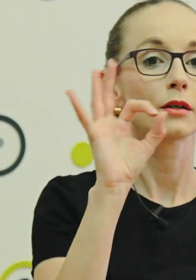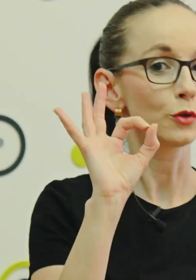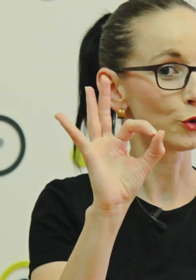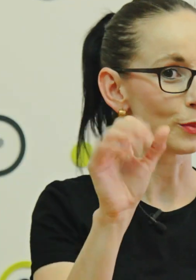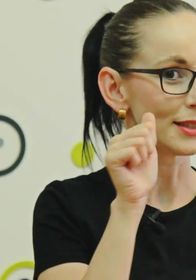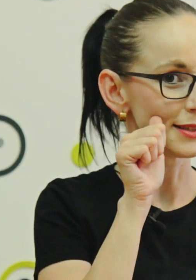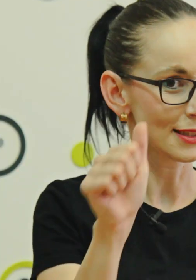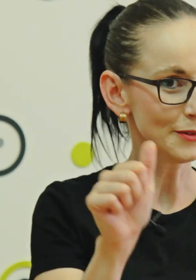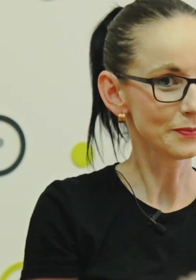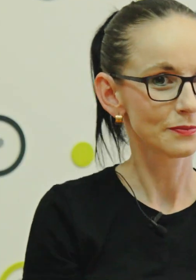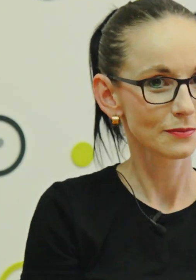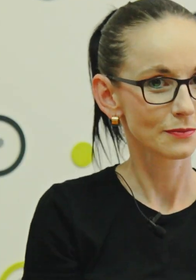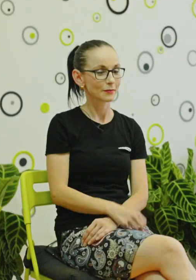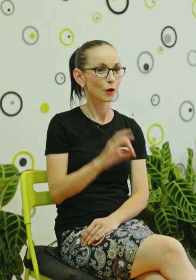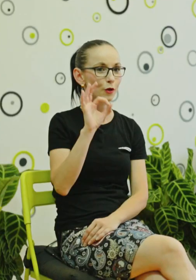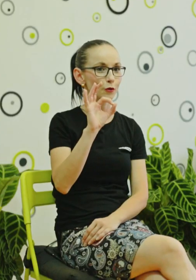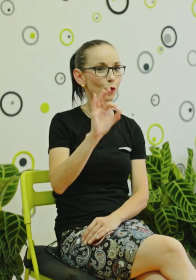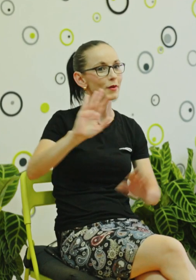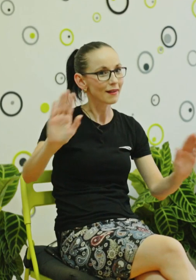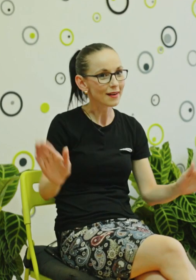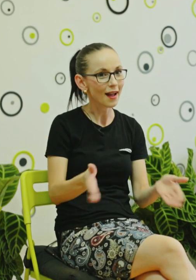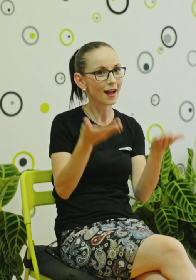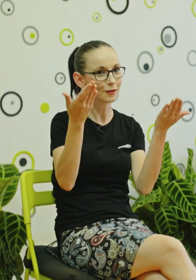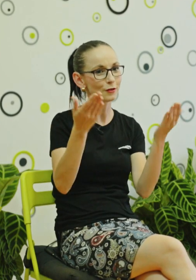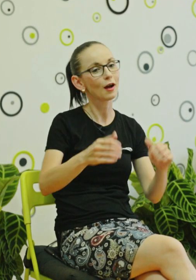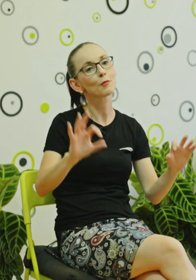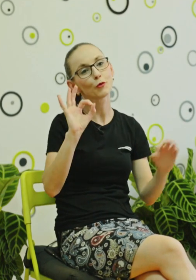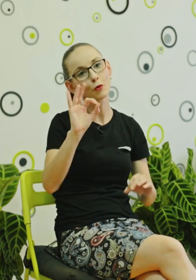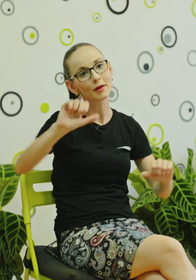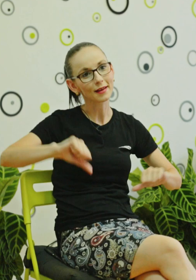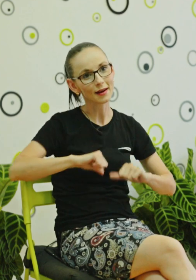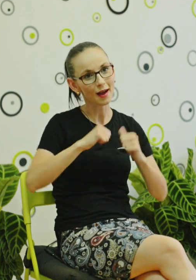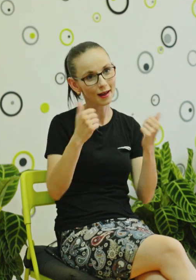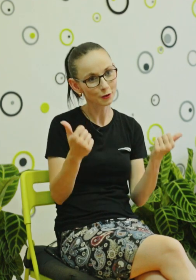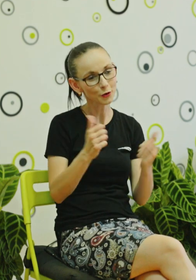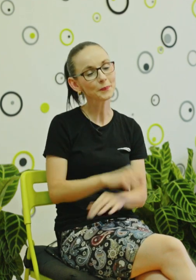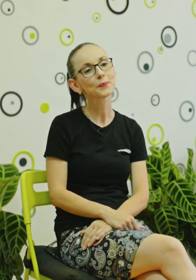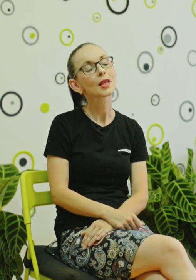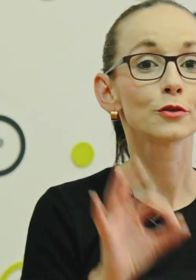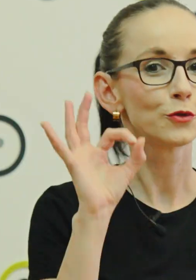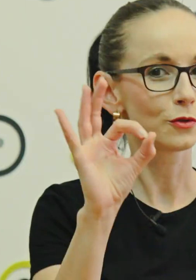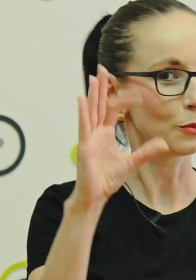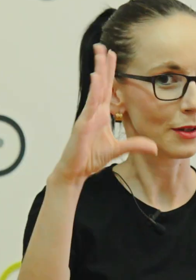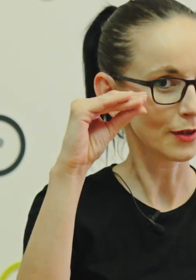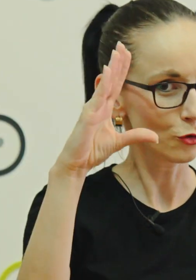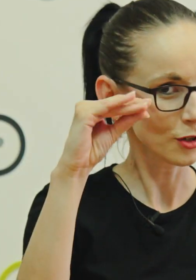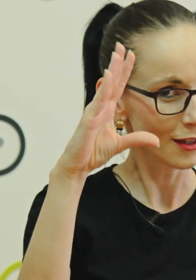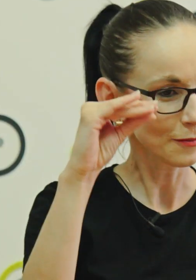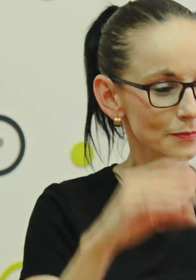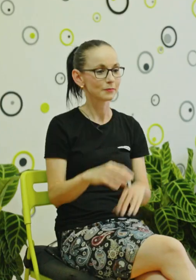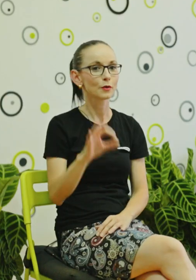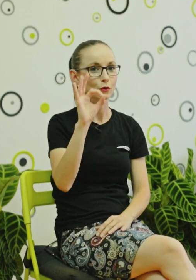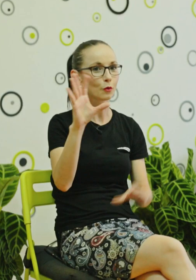Dobrý deň, dobré ráno, alebo dobré ráno, dobrý